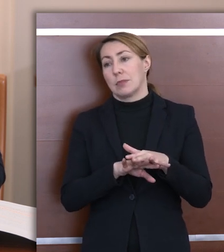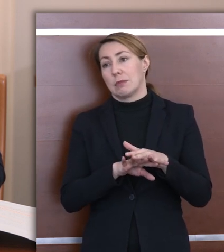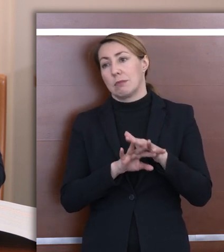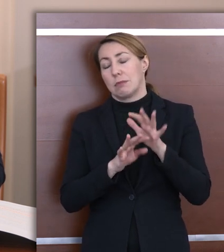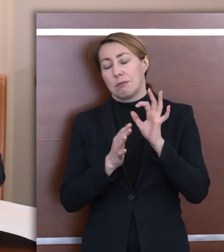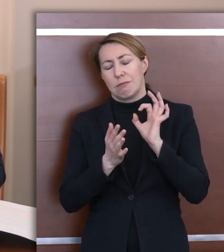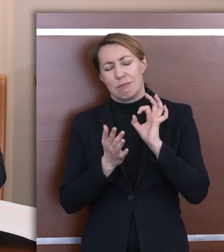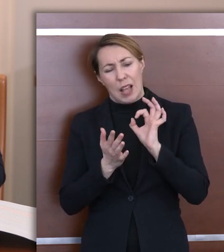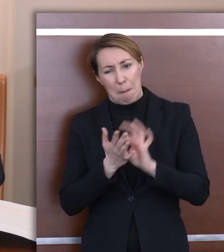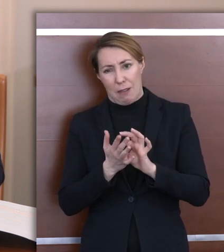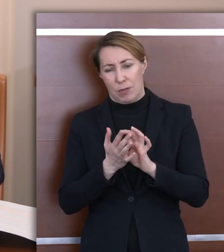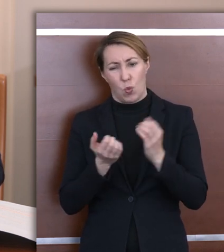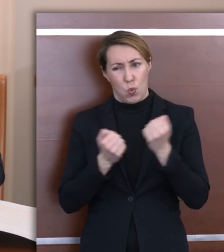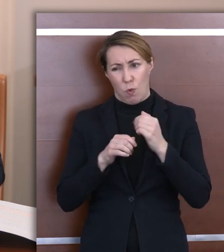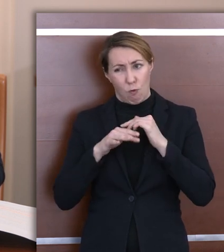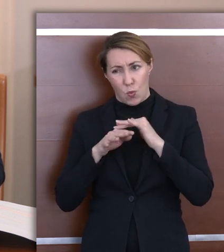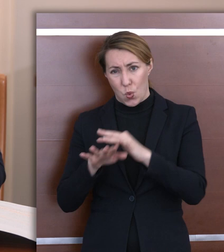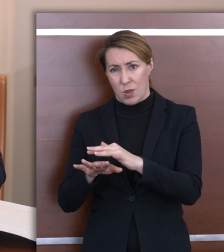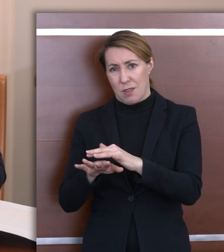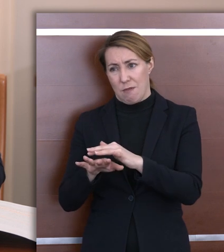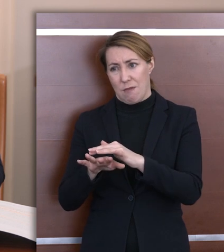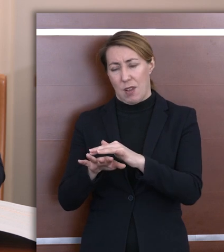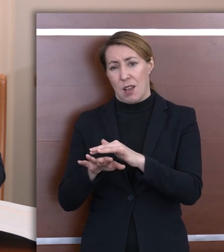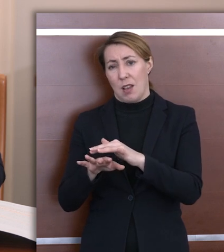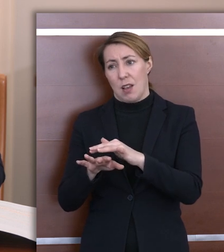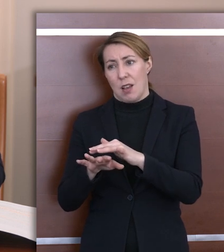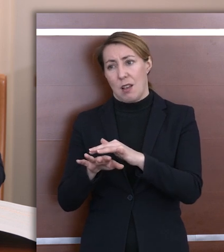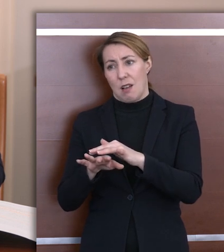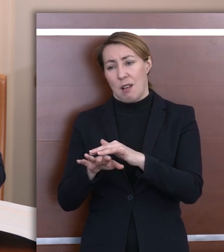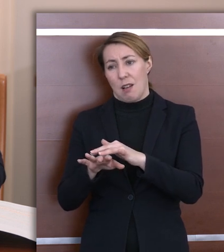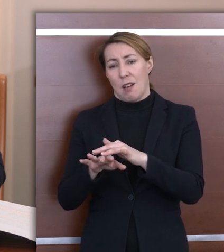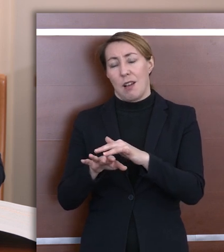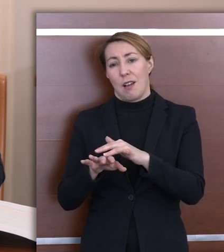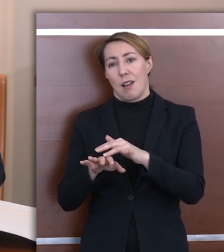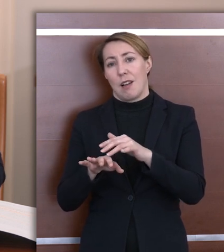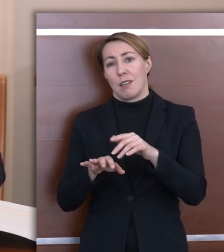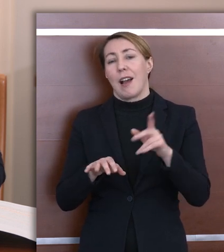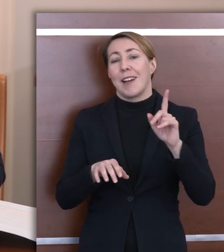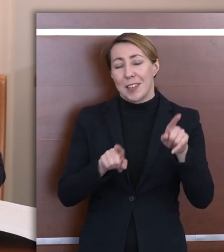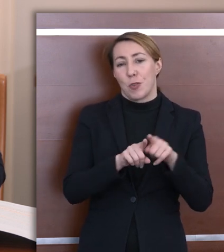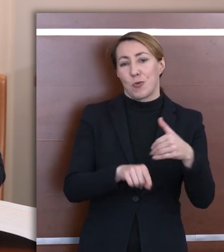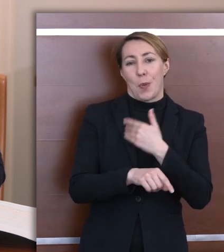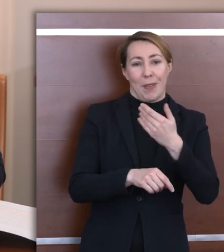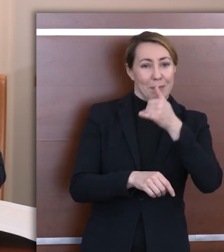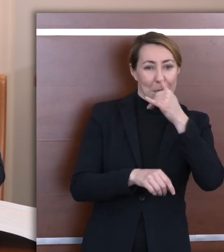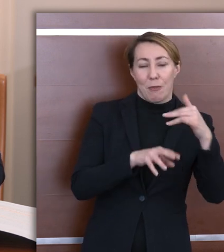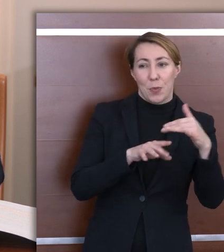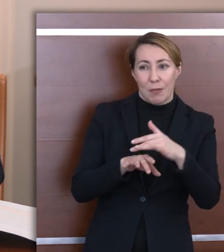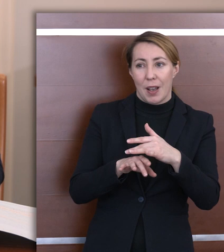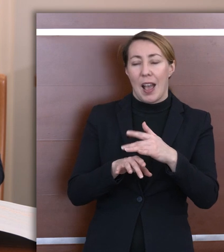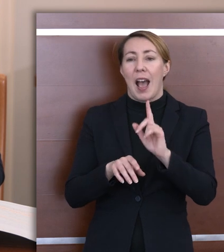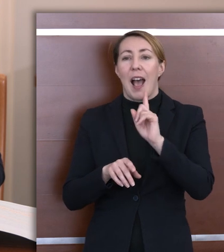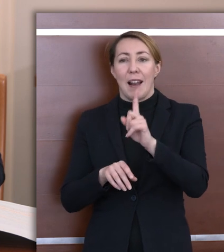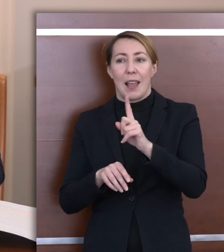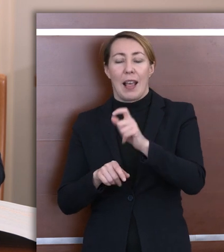ewidentnie wpływają i są kwestiami, na które szkoły nie mają wpływu, to co do zasady ten